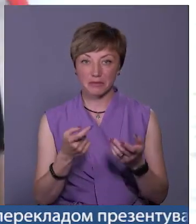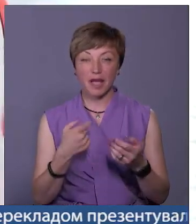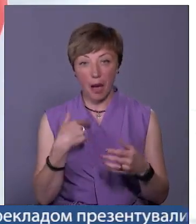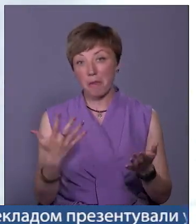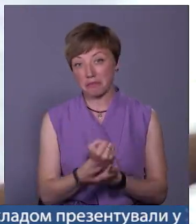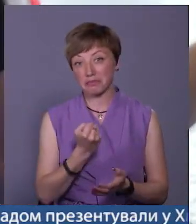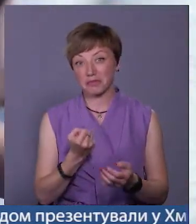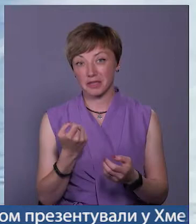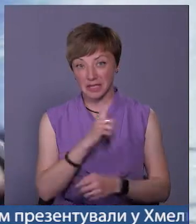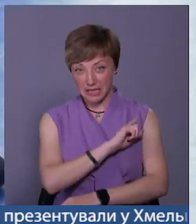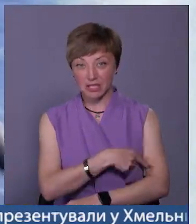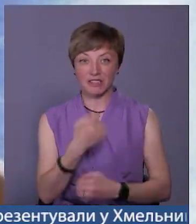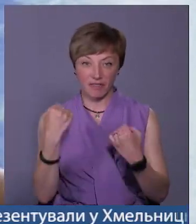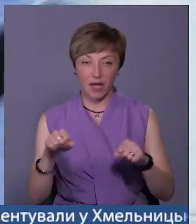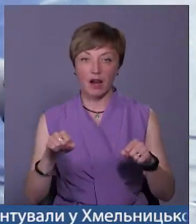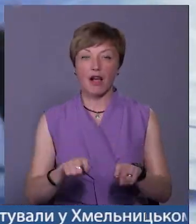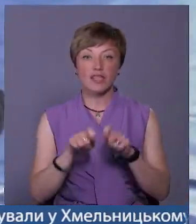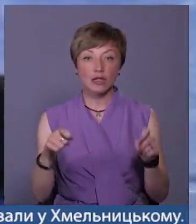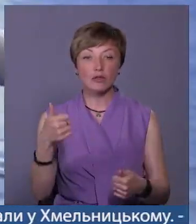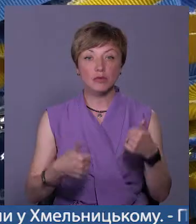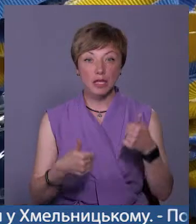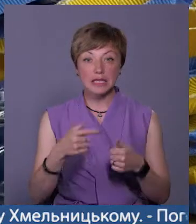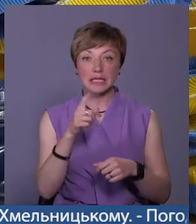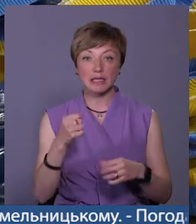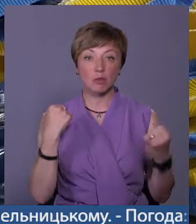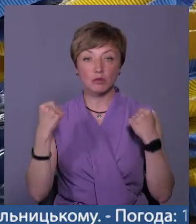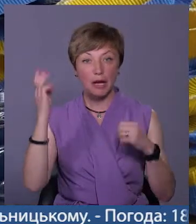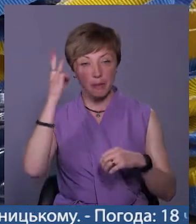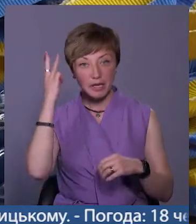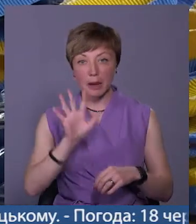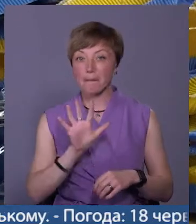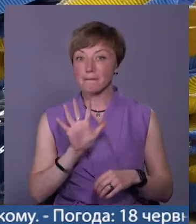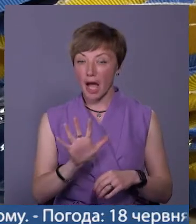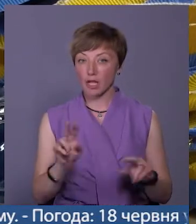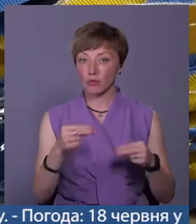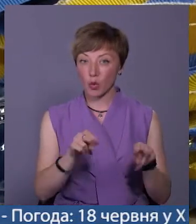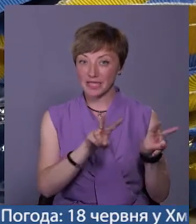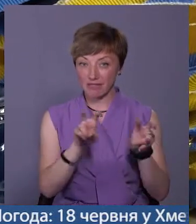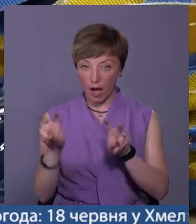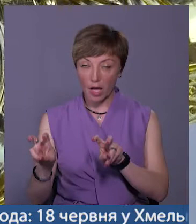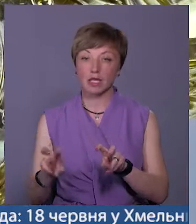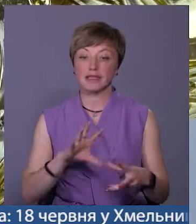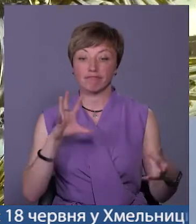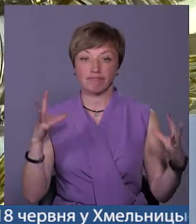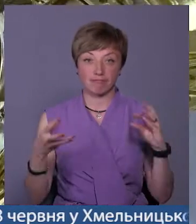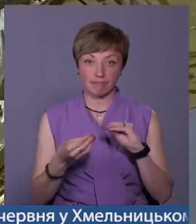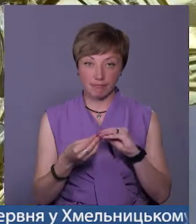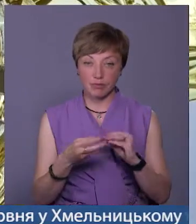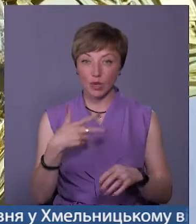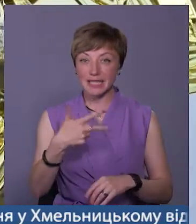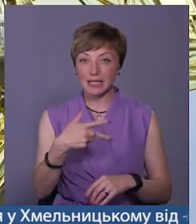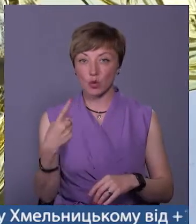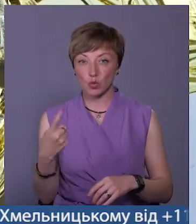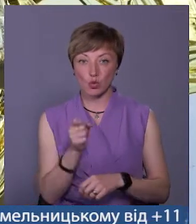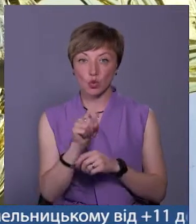На відкритому міському благодійному турнірі за спортсменами з Хмельниччини 5 чемпіонських звань. Загалом під час змагання розіграли 31